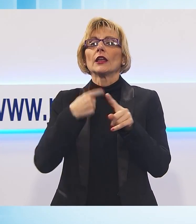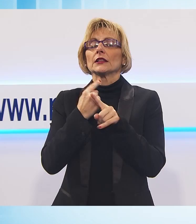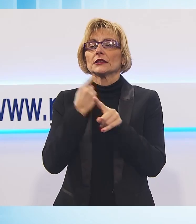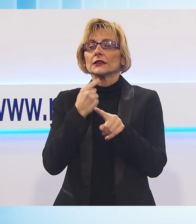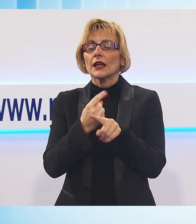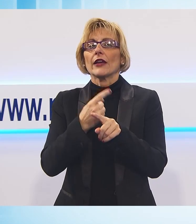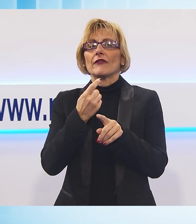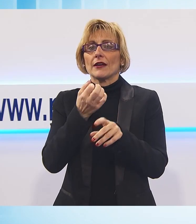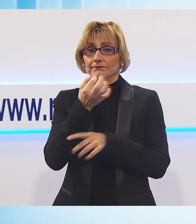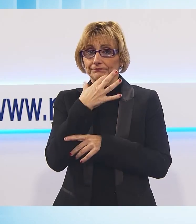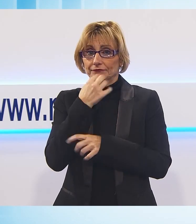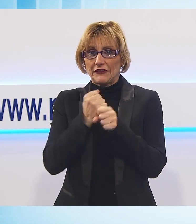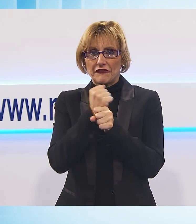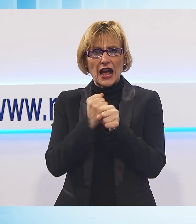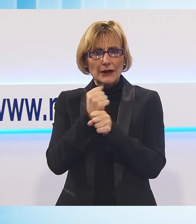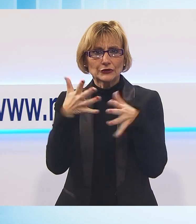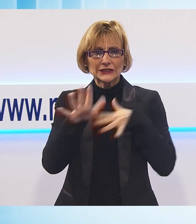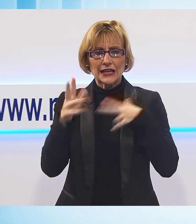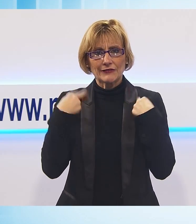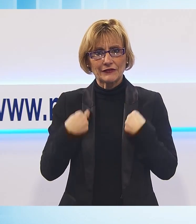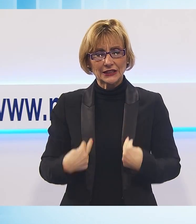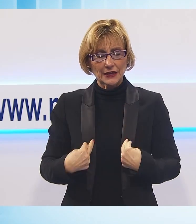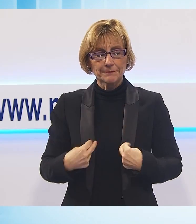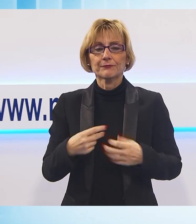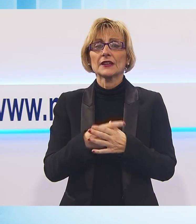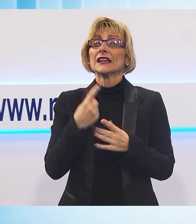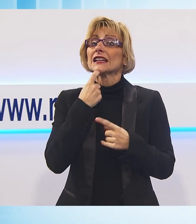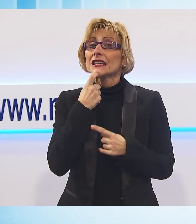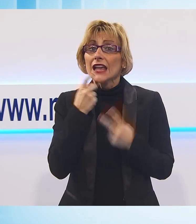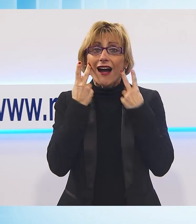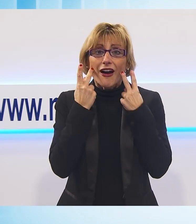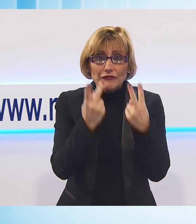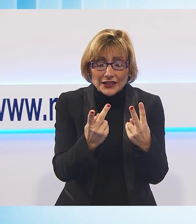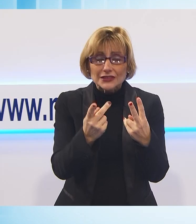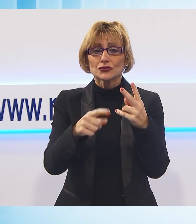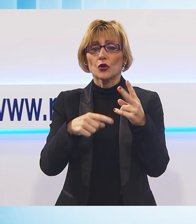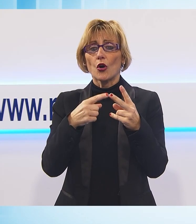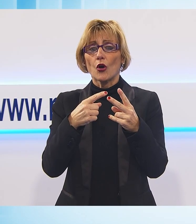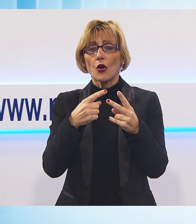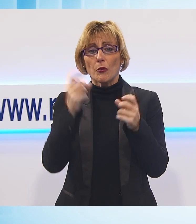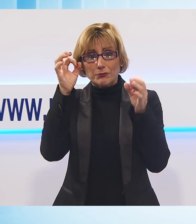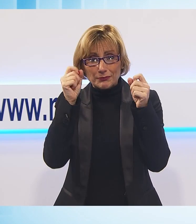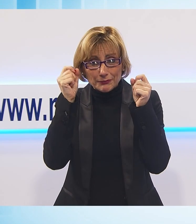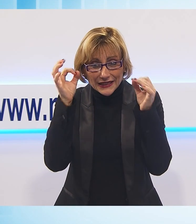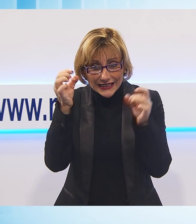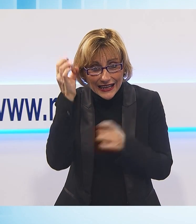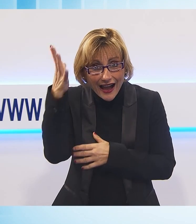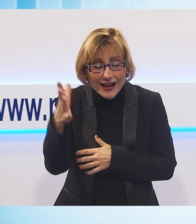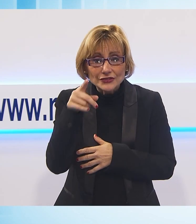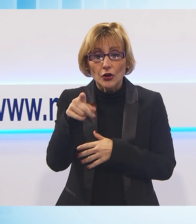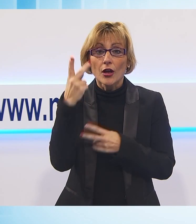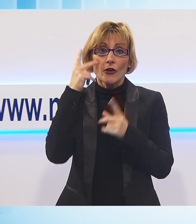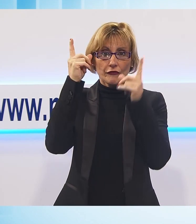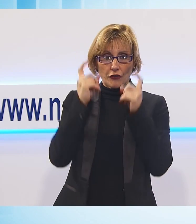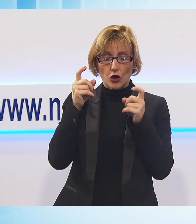salva vita e naturalmente tutti coloro che lo avessero notato, lo avessero visto, ecco intanto qui la foto, allora